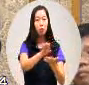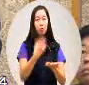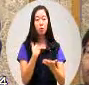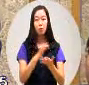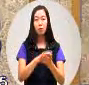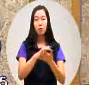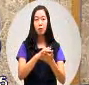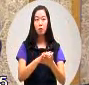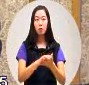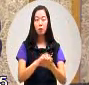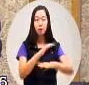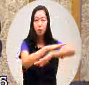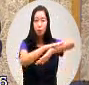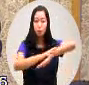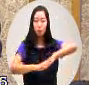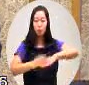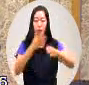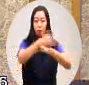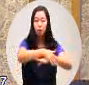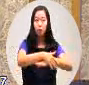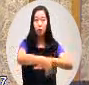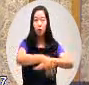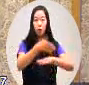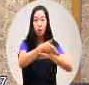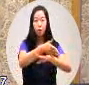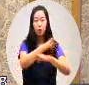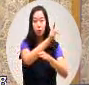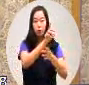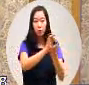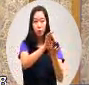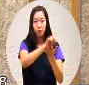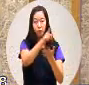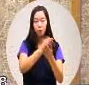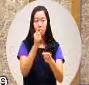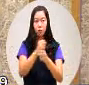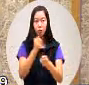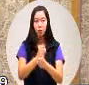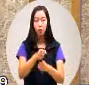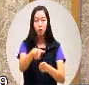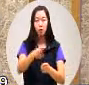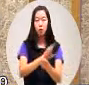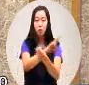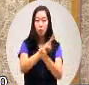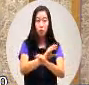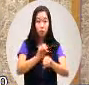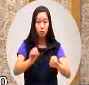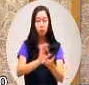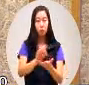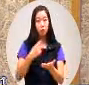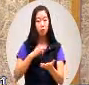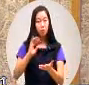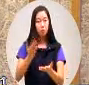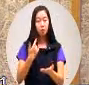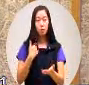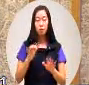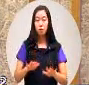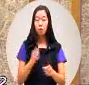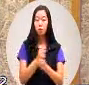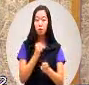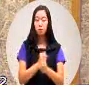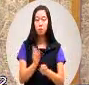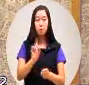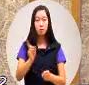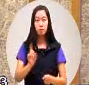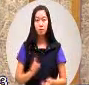照三波地超限利用他最主要是可以要做林地使用但是他目前做的就是